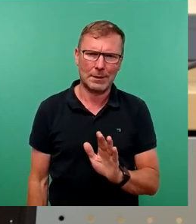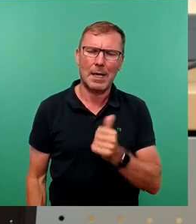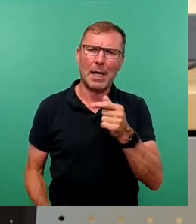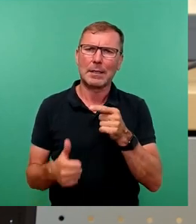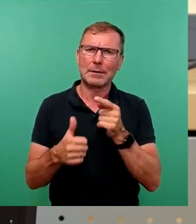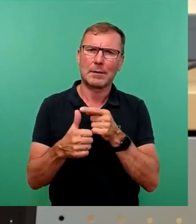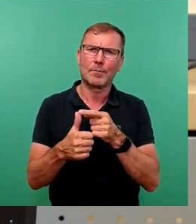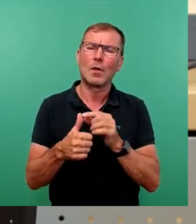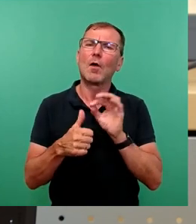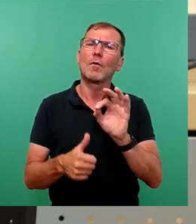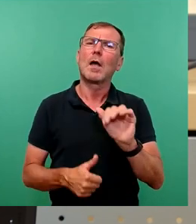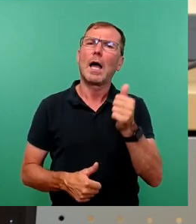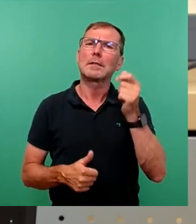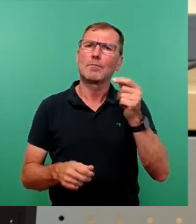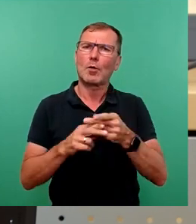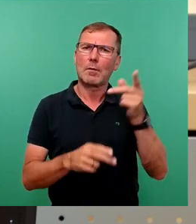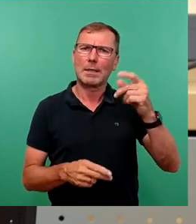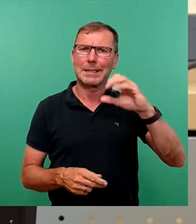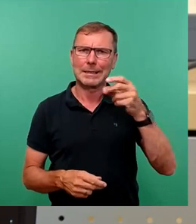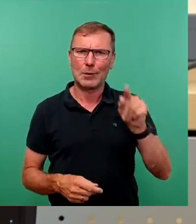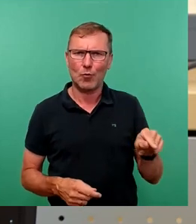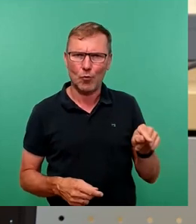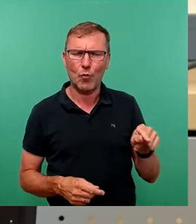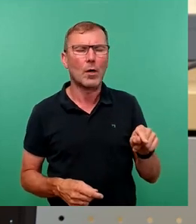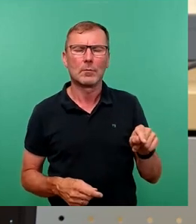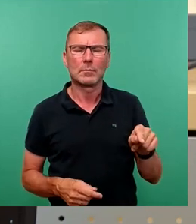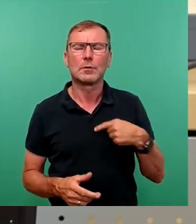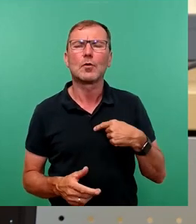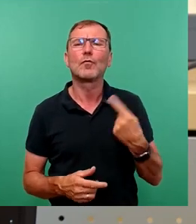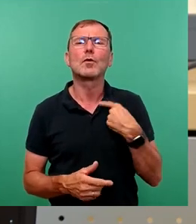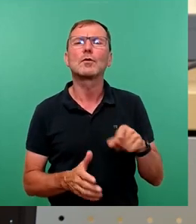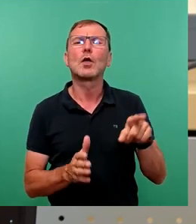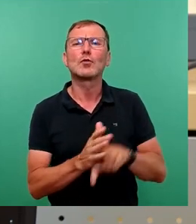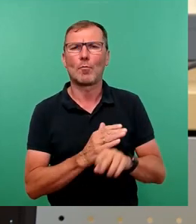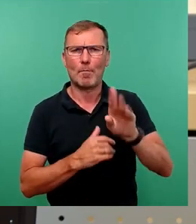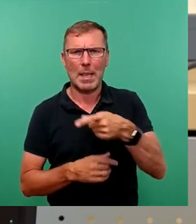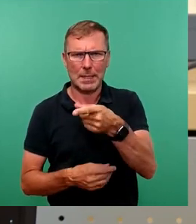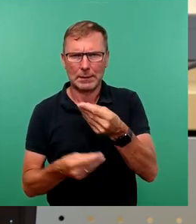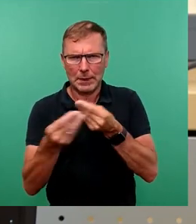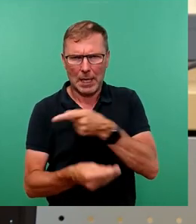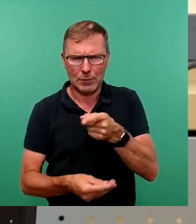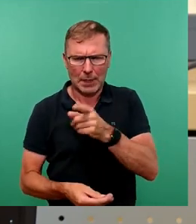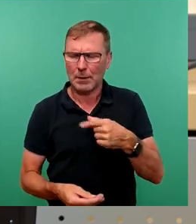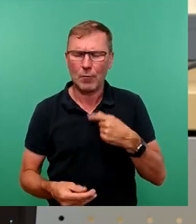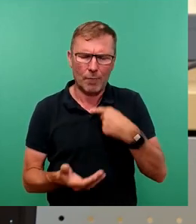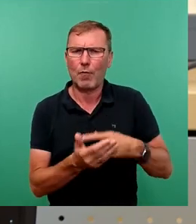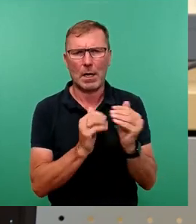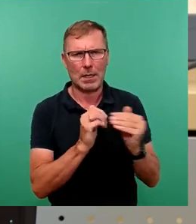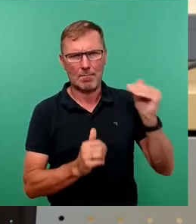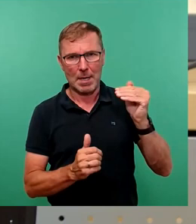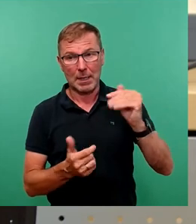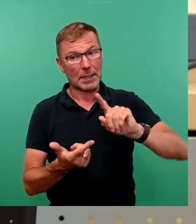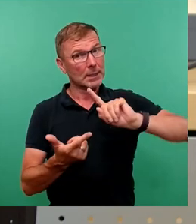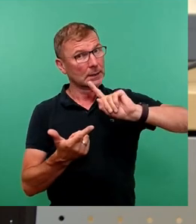für den ersten Bürgermeister von der CDU ist uns deutlich zu billig, der hier rausgehandelt worden ist. Der zweite ist